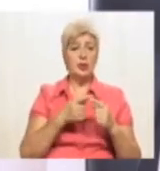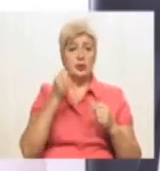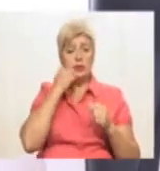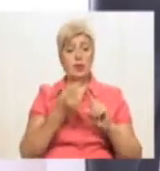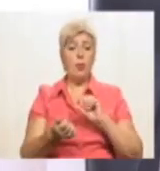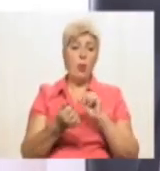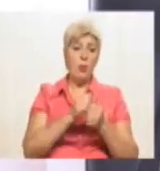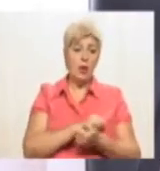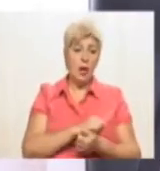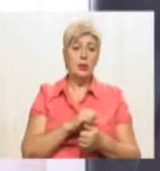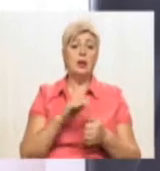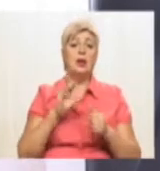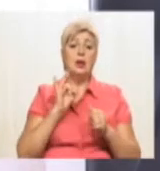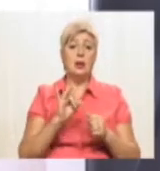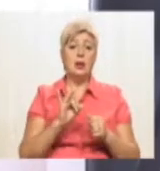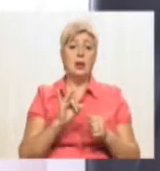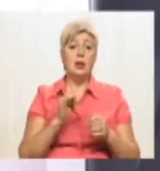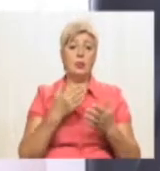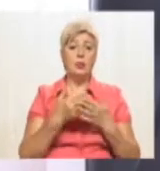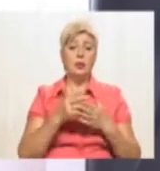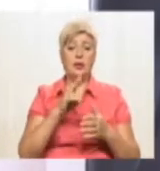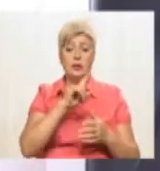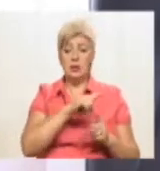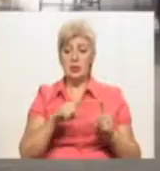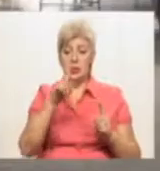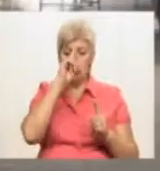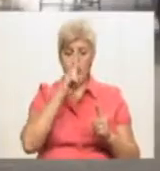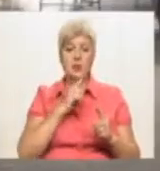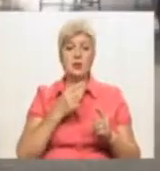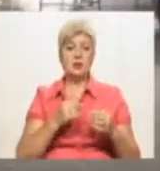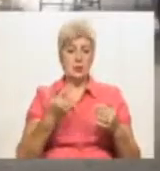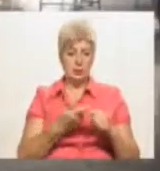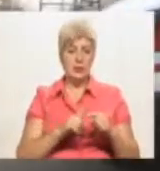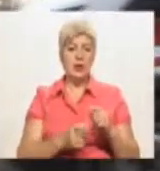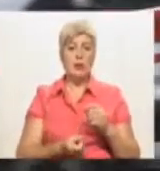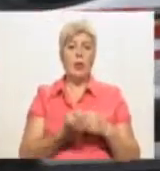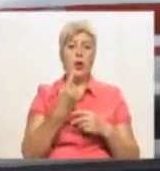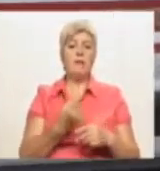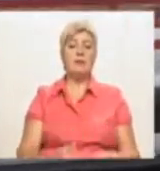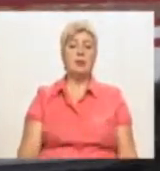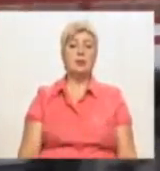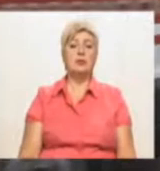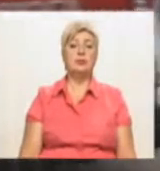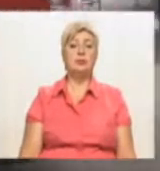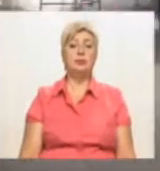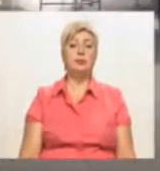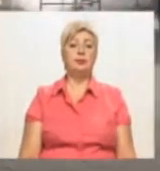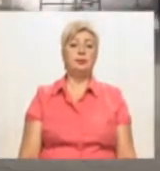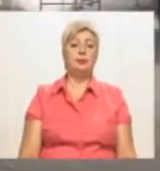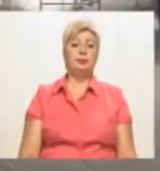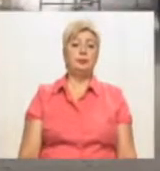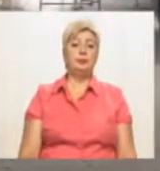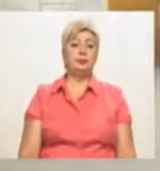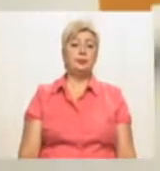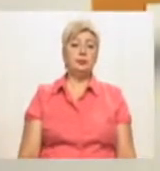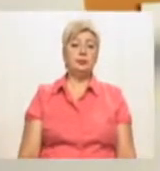поміняли і буквально за місяць ми це запустили. Оксана Ващенко, Олександр Шалдибін, новини 51-го.